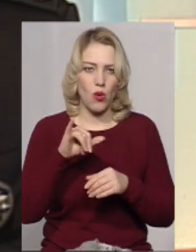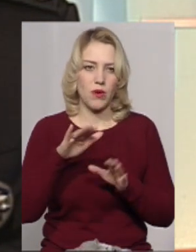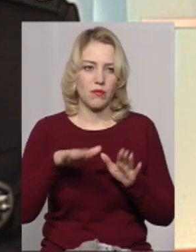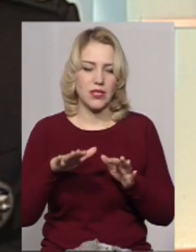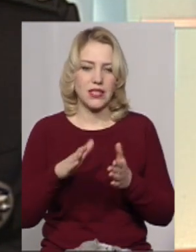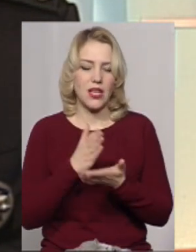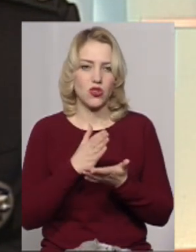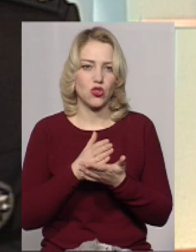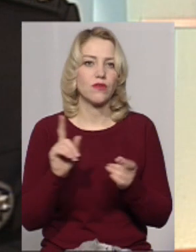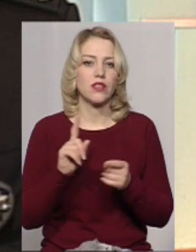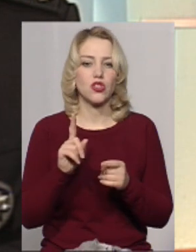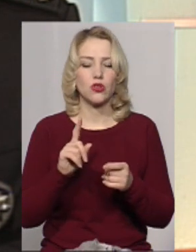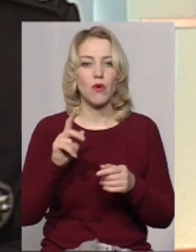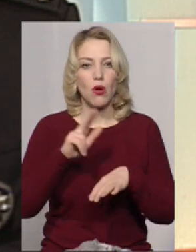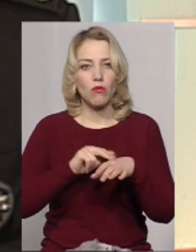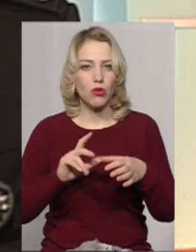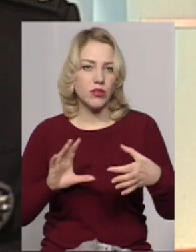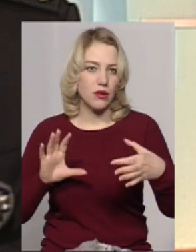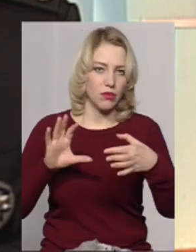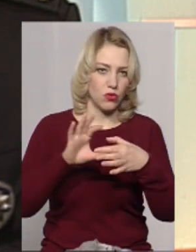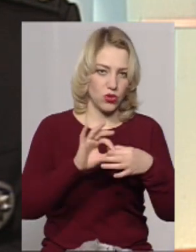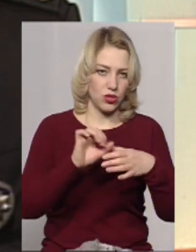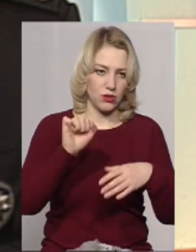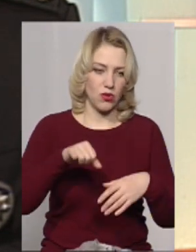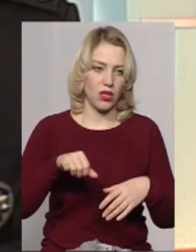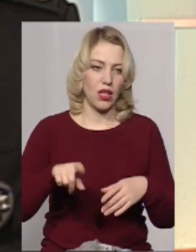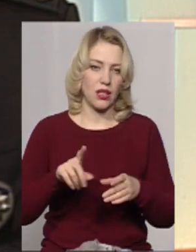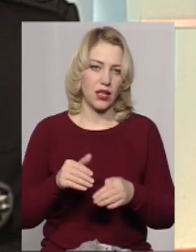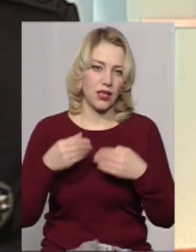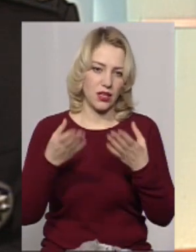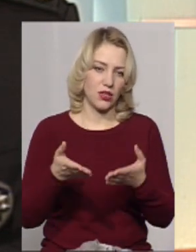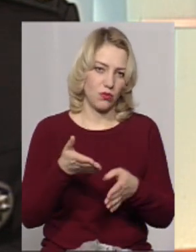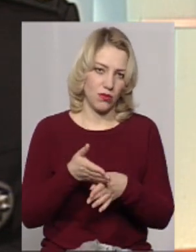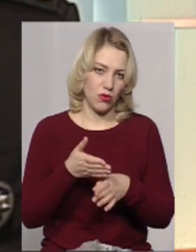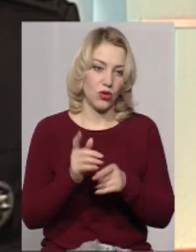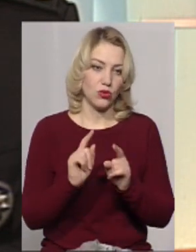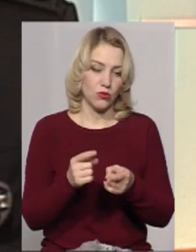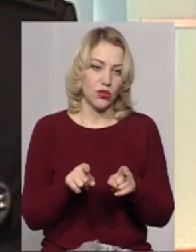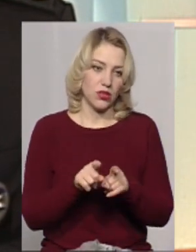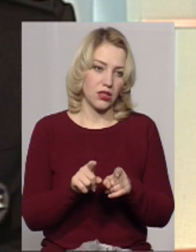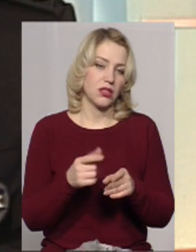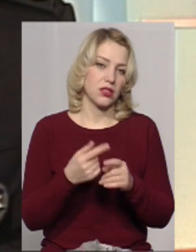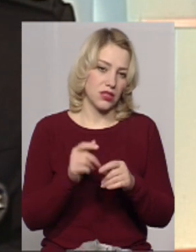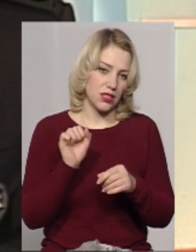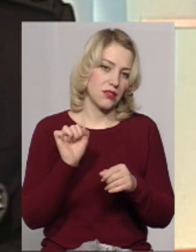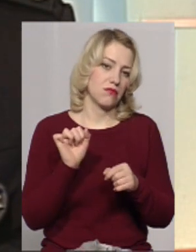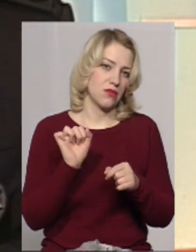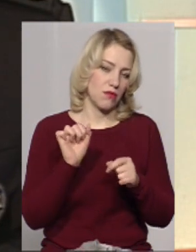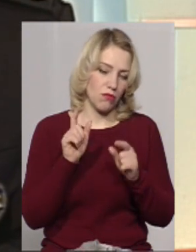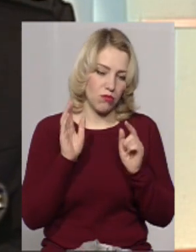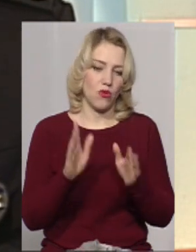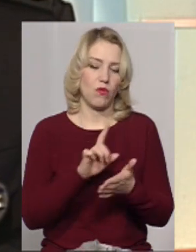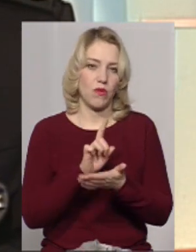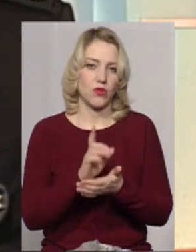оперативно підключитися, надати допомогу. Тому, так, ці речі будуть всі обов'язково